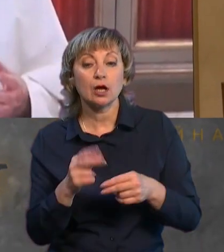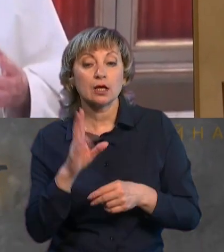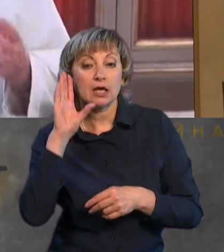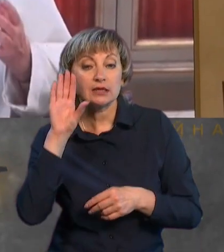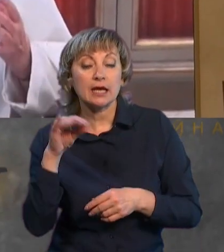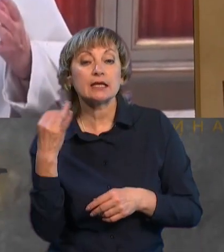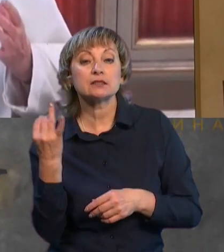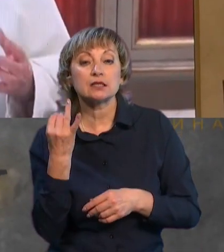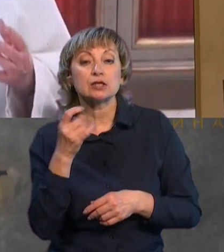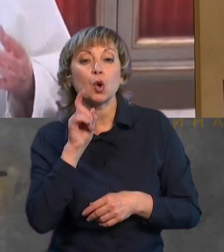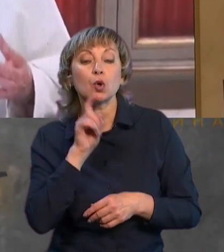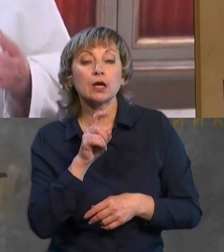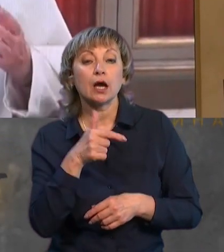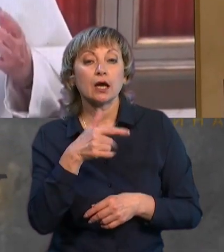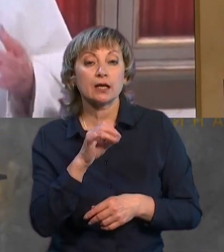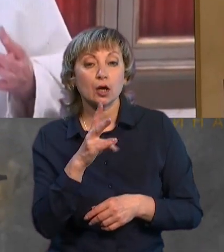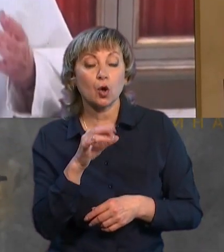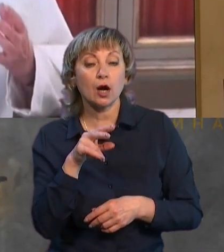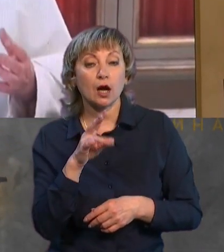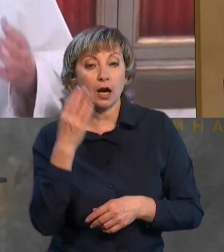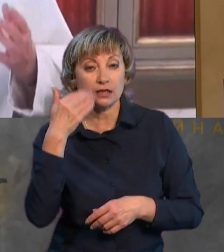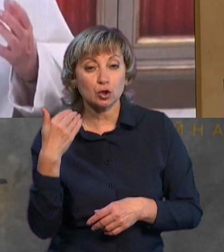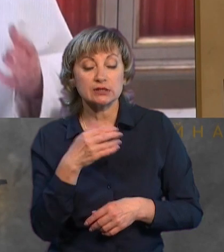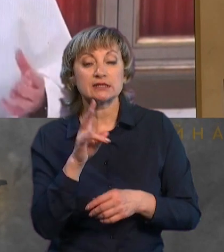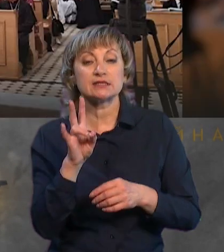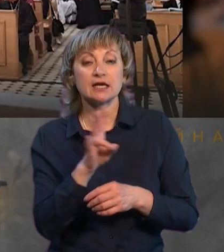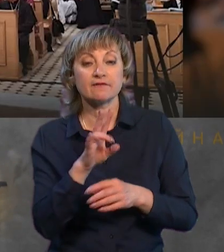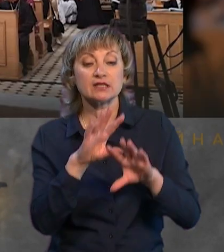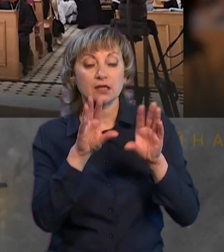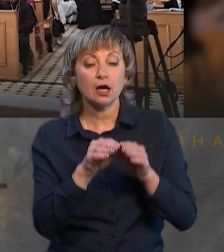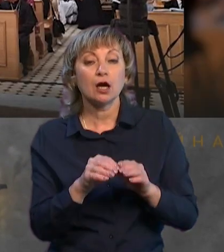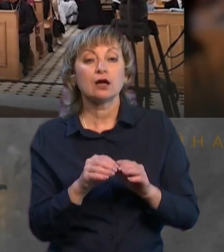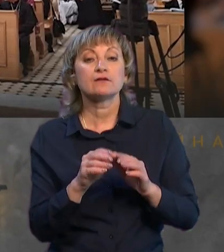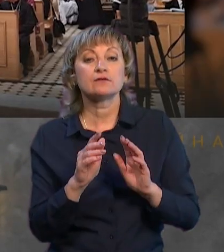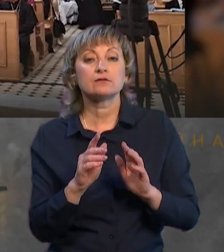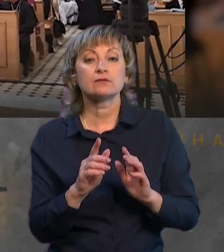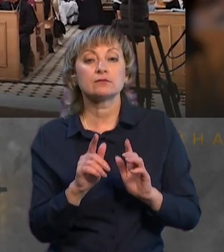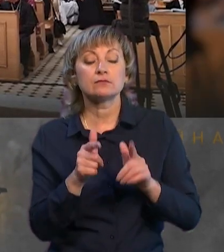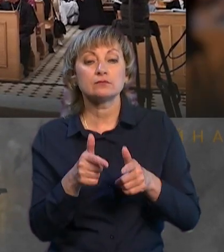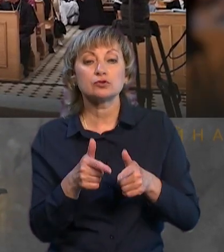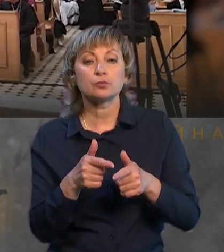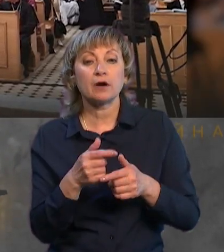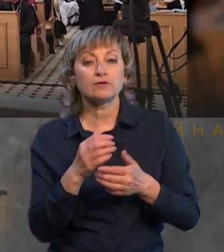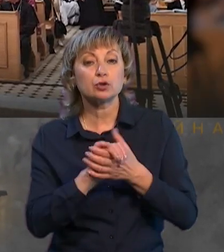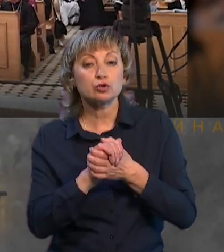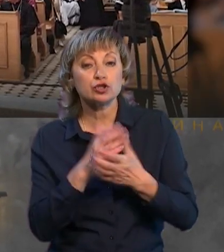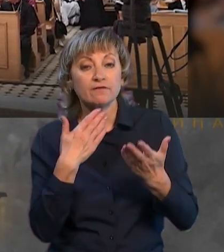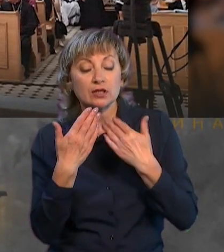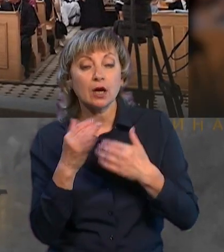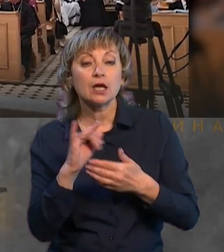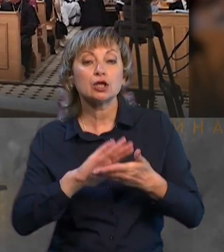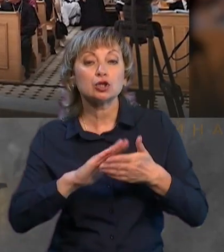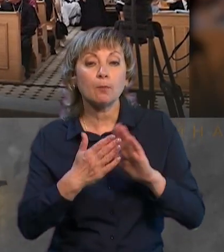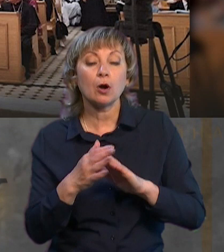інтересами української греко-католицької церкви і України загалом, вступав в якісь дельні дружні відносини і домовленості